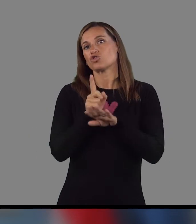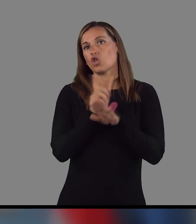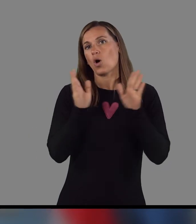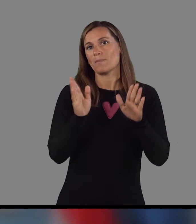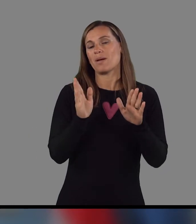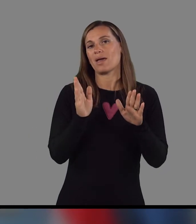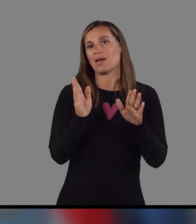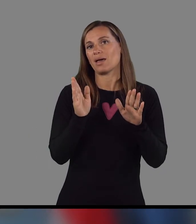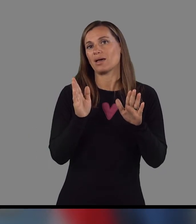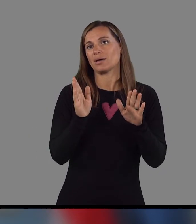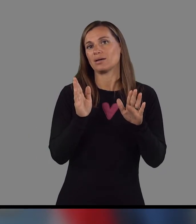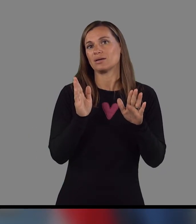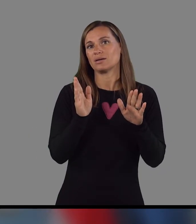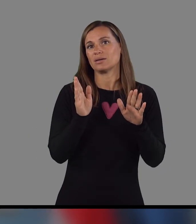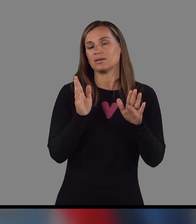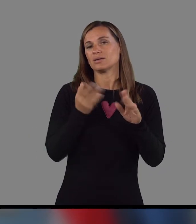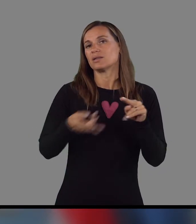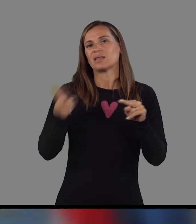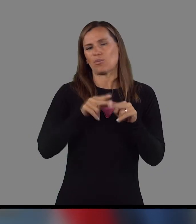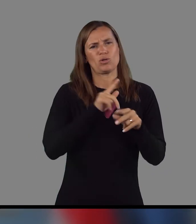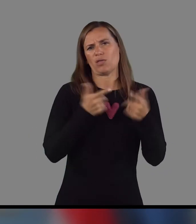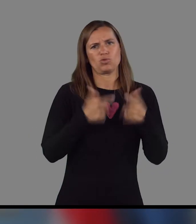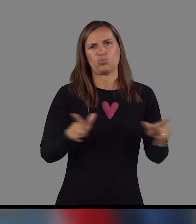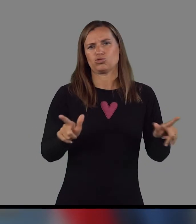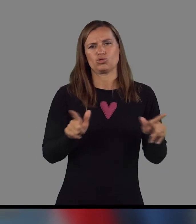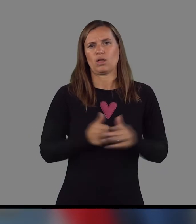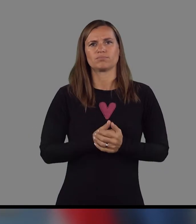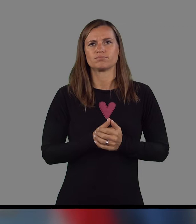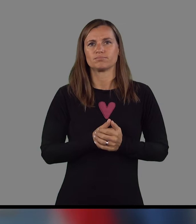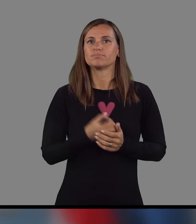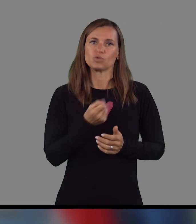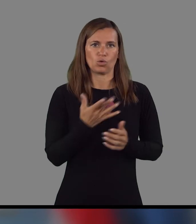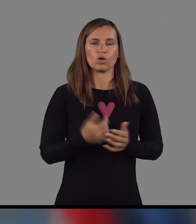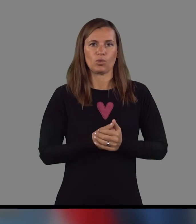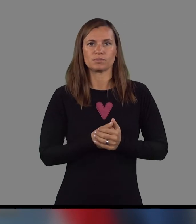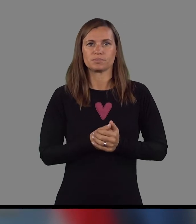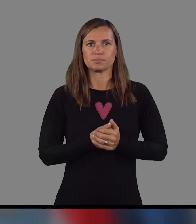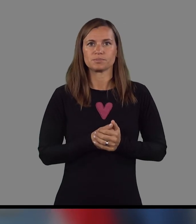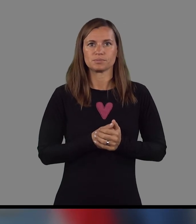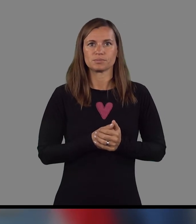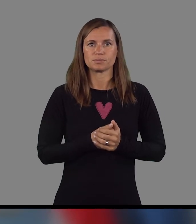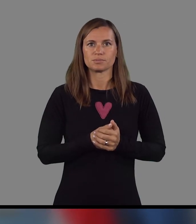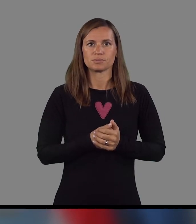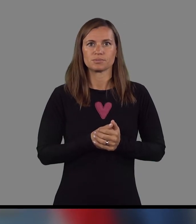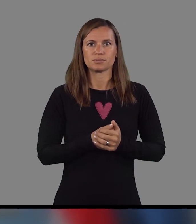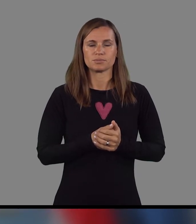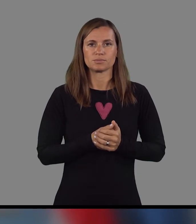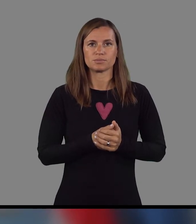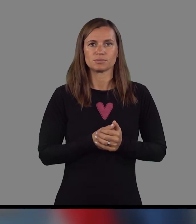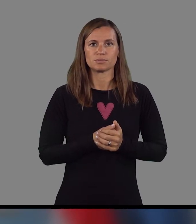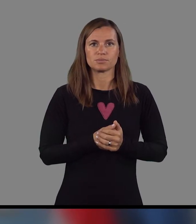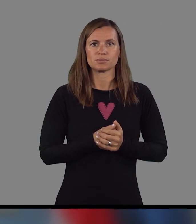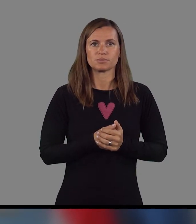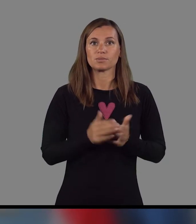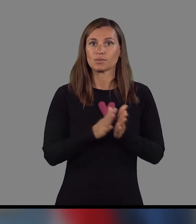torej, najbolj, oziroma vdeležev, kjer je najbolj nedopustno dolge. Toliko mogoče za začetek. izčetna